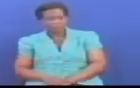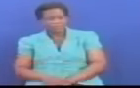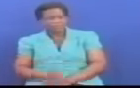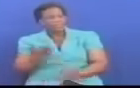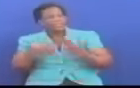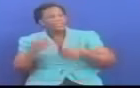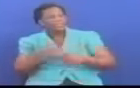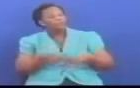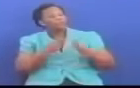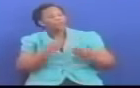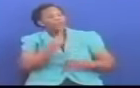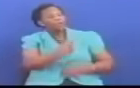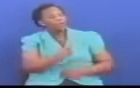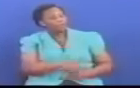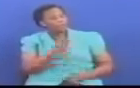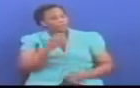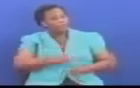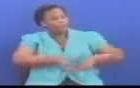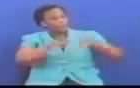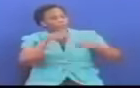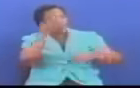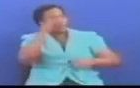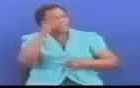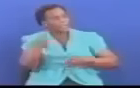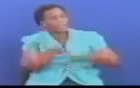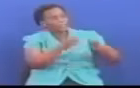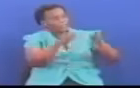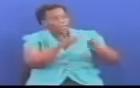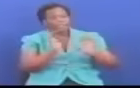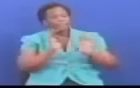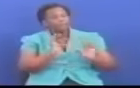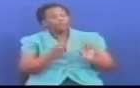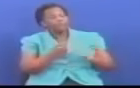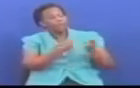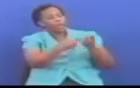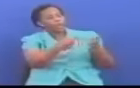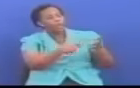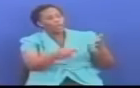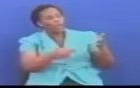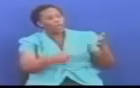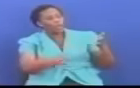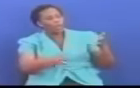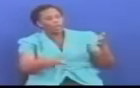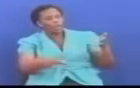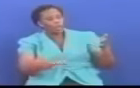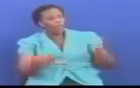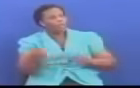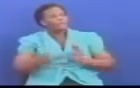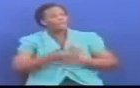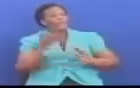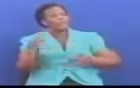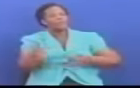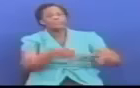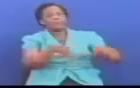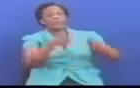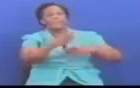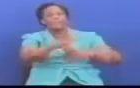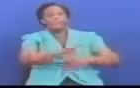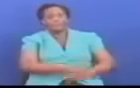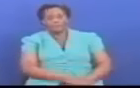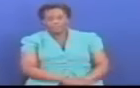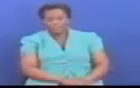mamblaka za serekali za metaa Na almashaurizetu Kuorodhesha vyanzo vyote vyamaji katika maineo yao Na